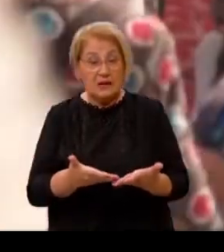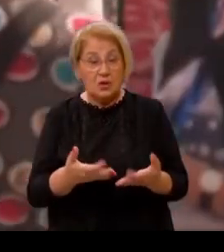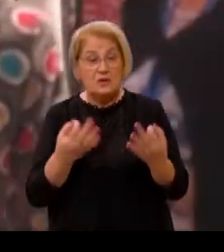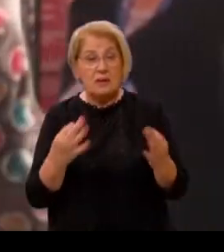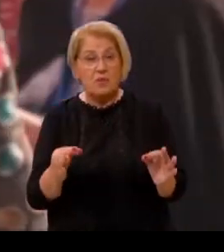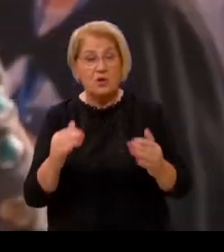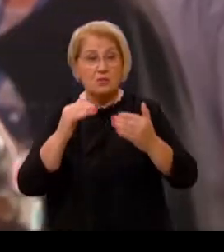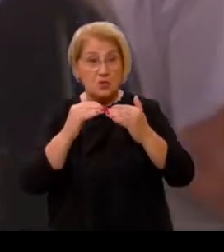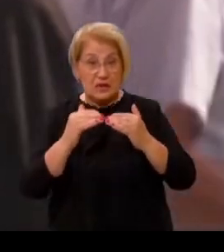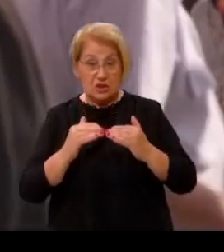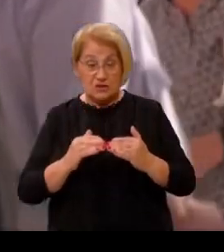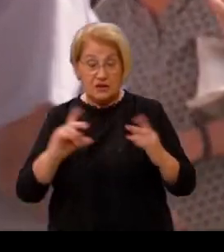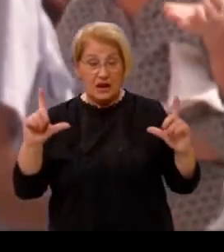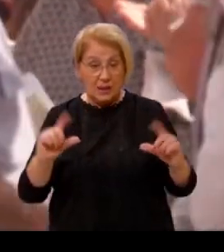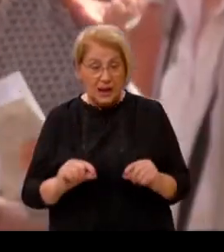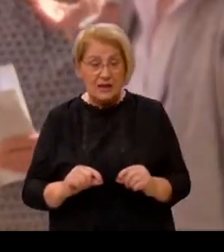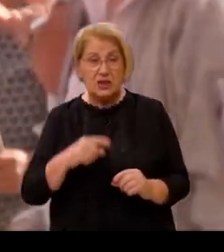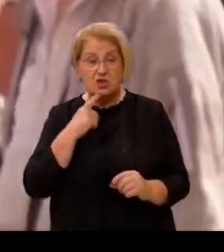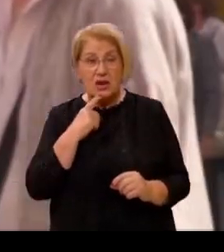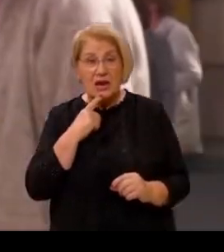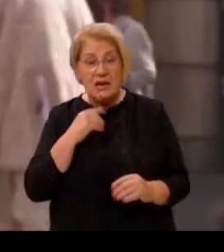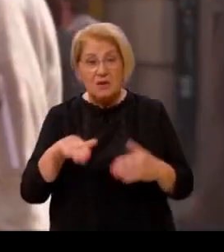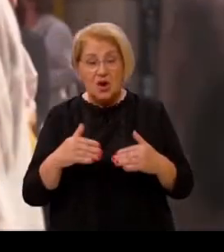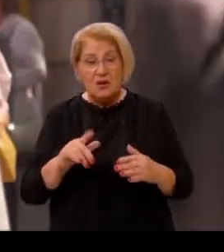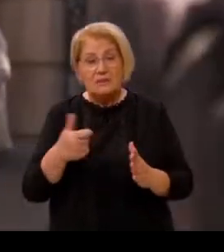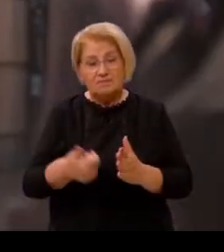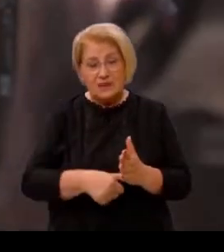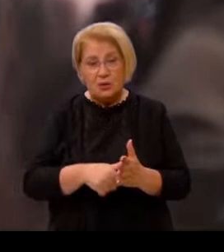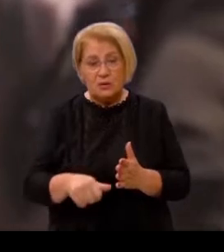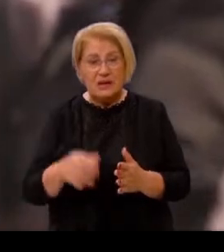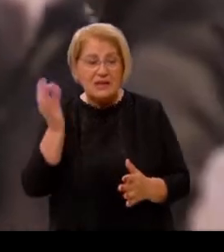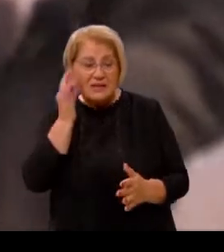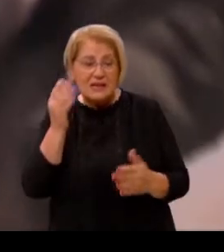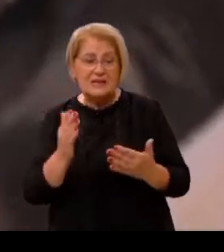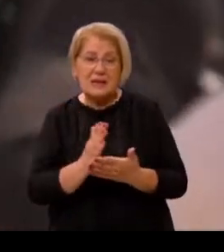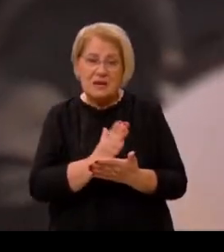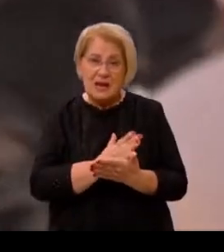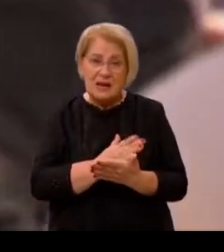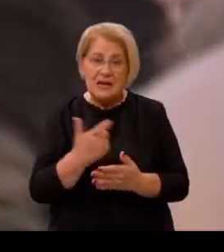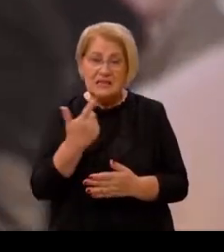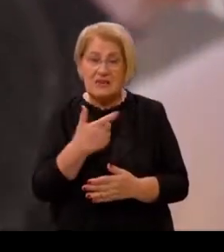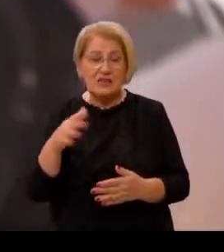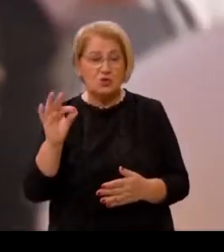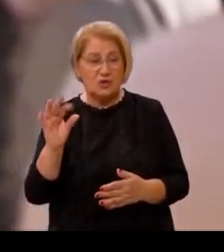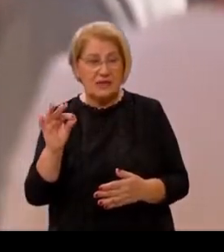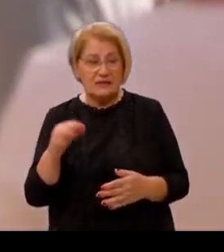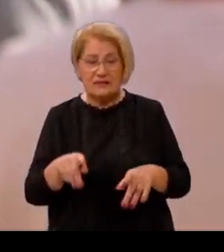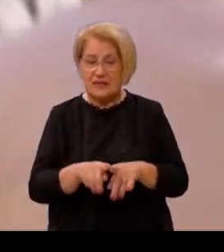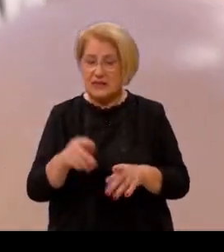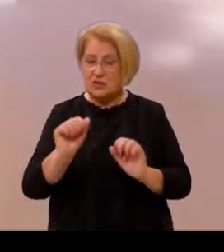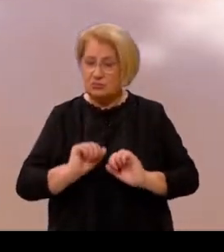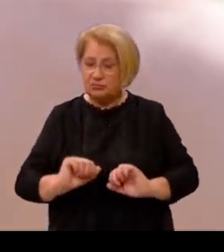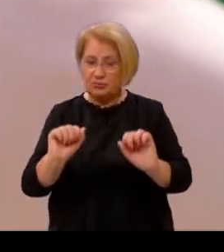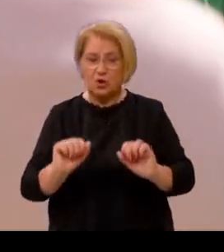uskladživanjem najnižih mirovina je odbijen. Ukidanje kriznih mjera iz isto krizne 2010. također je